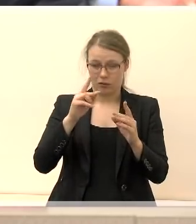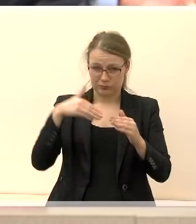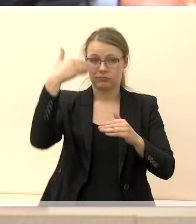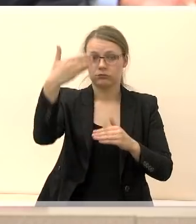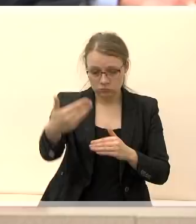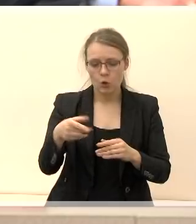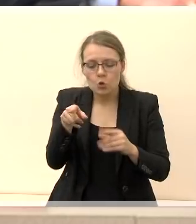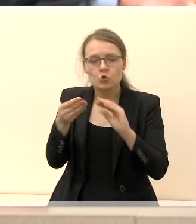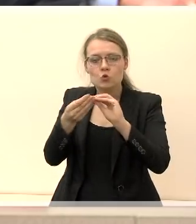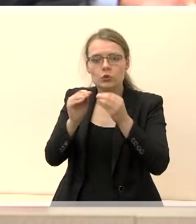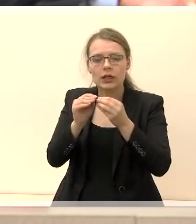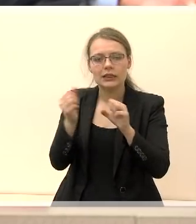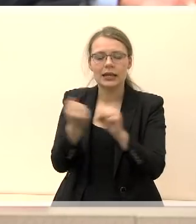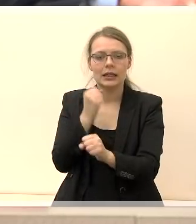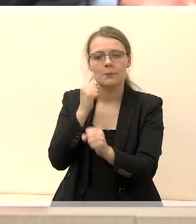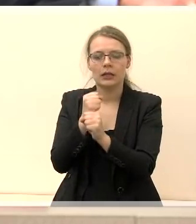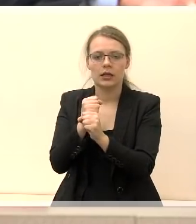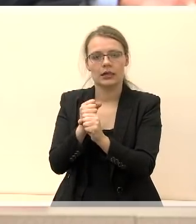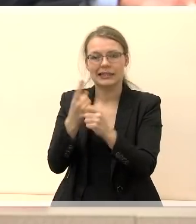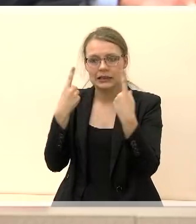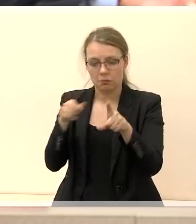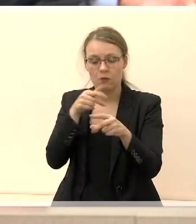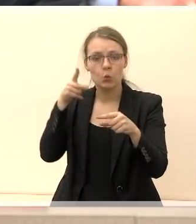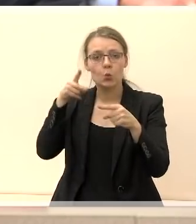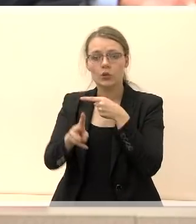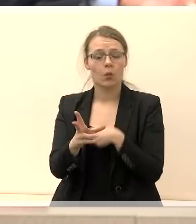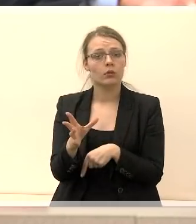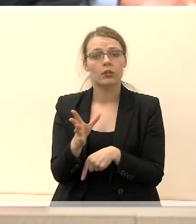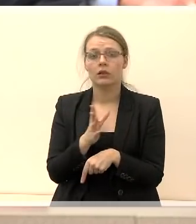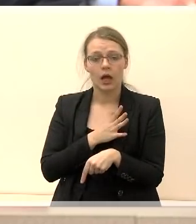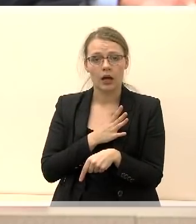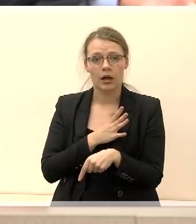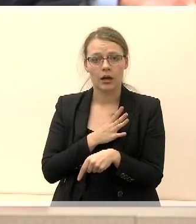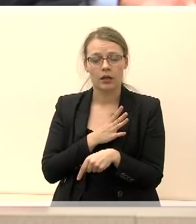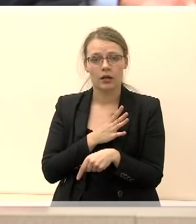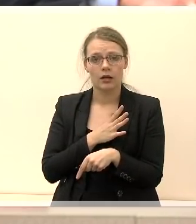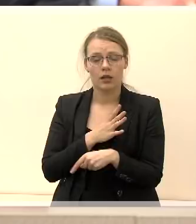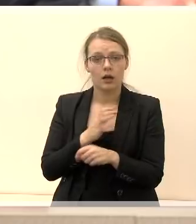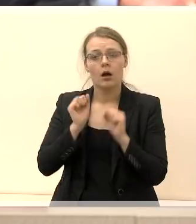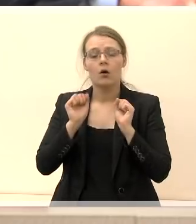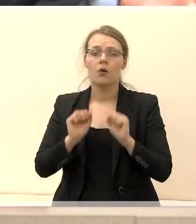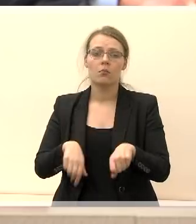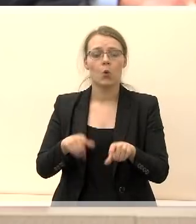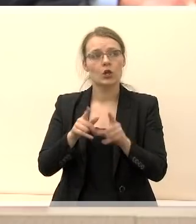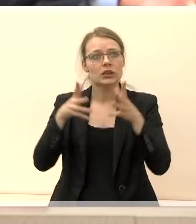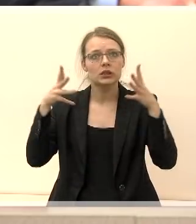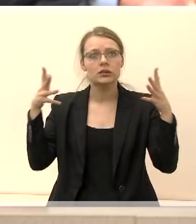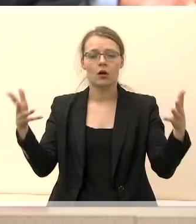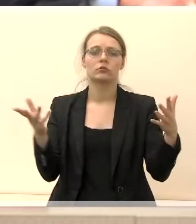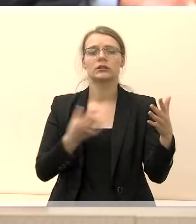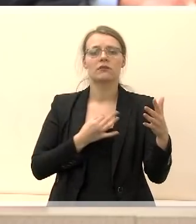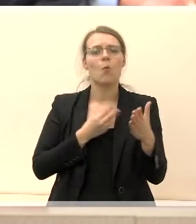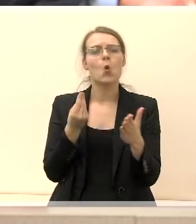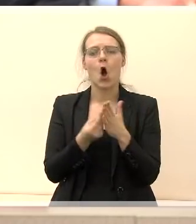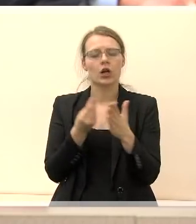sutartį padaryti tokią, kad juos negalima būtų nutraukti, kad galima būtų įmti didžiausius neribotus